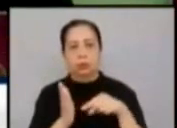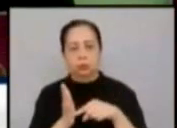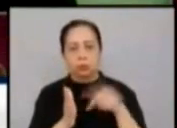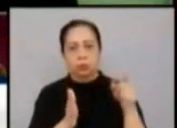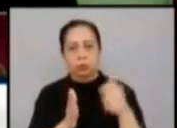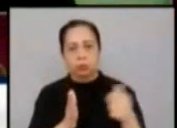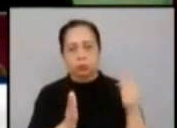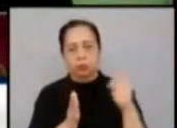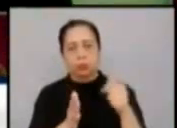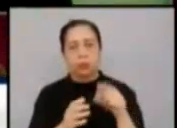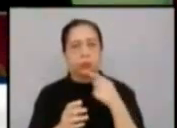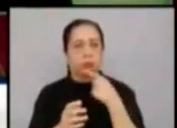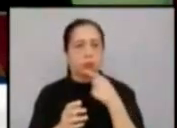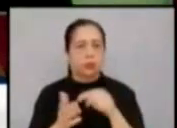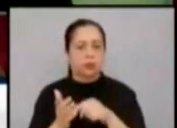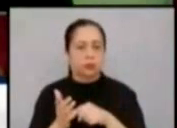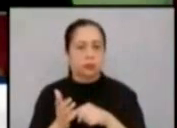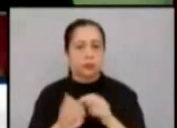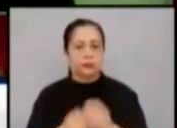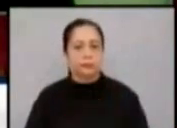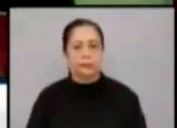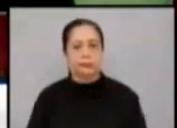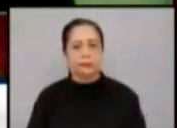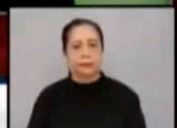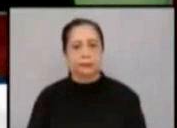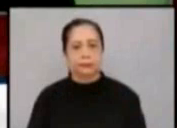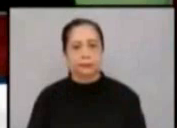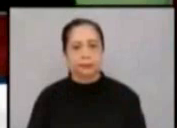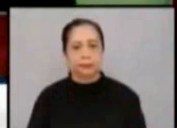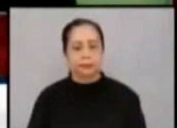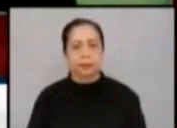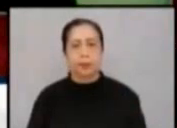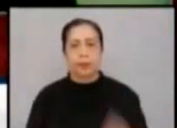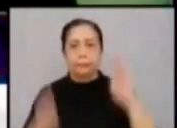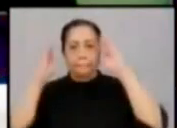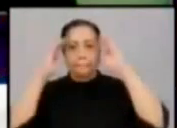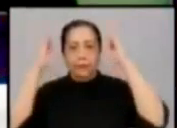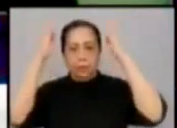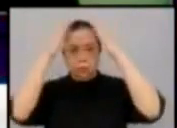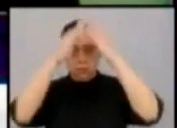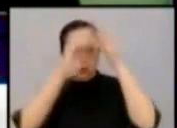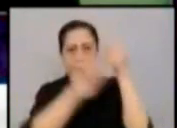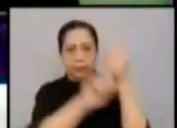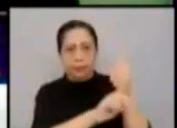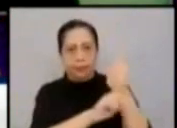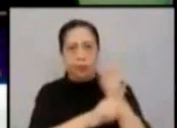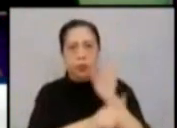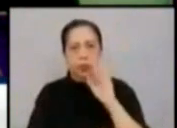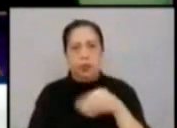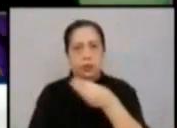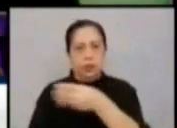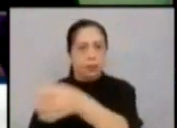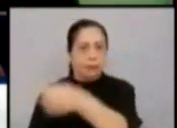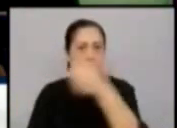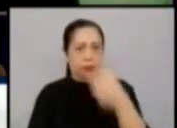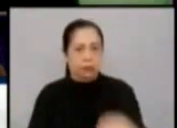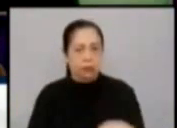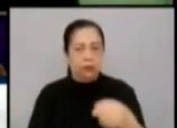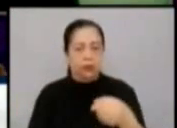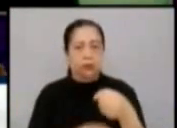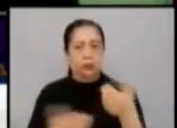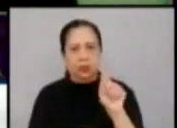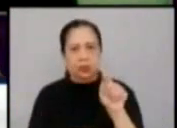sa canon lo, sa batas po ng simbahan, yung revised 1983 code of canon lo. Ang sinasabi